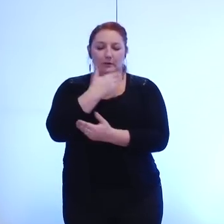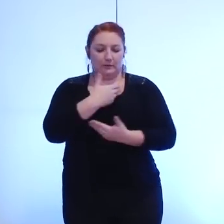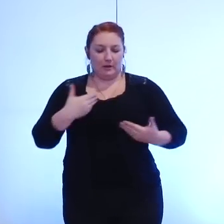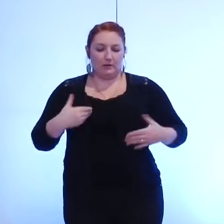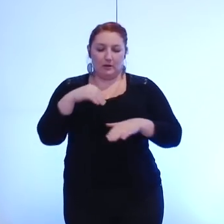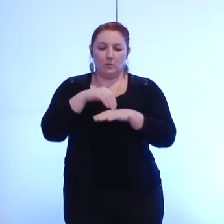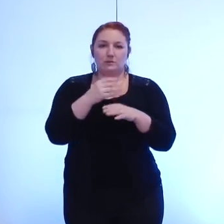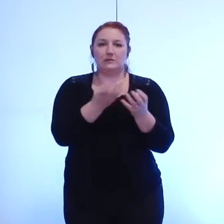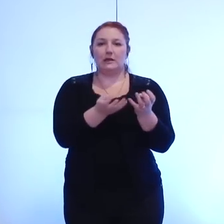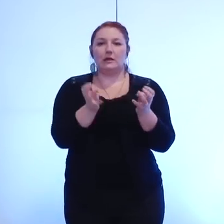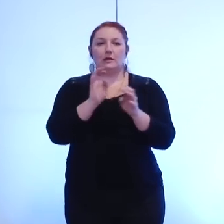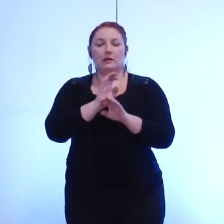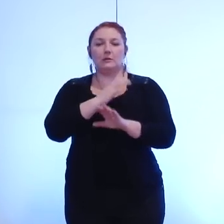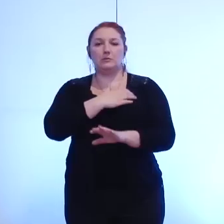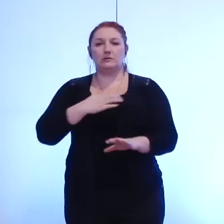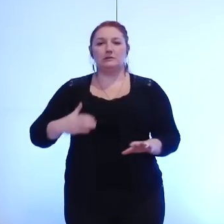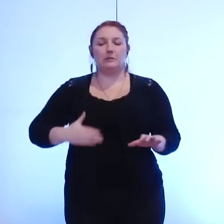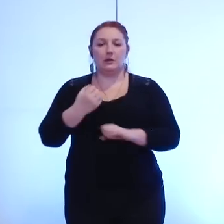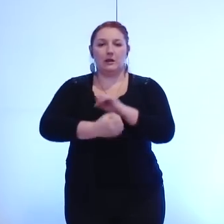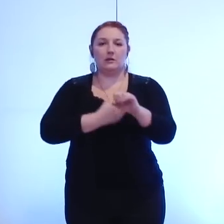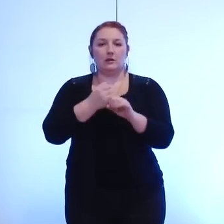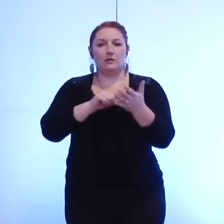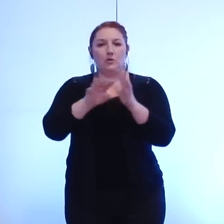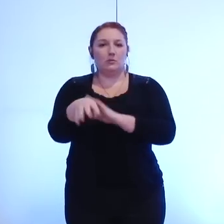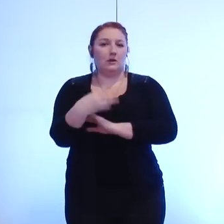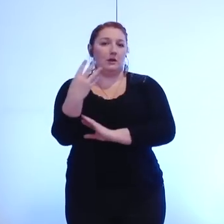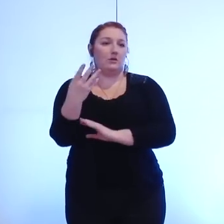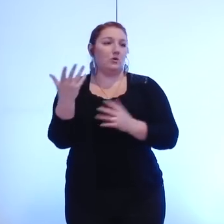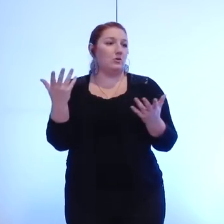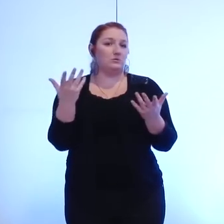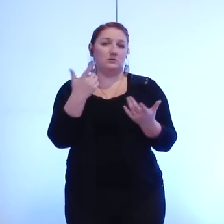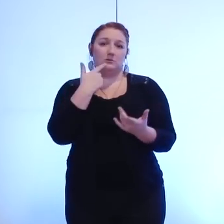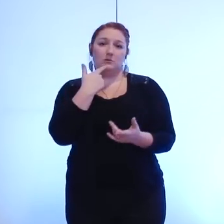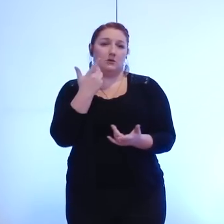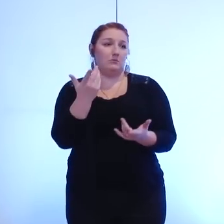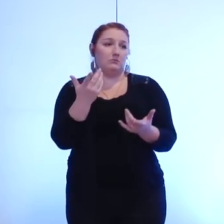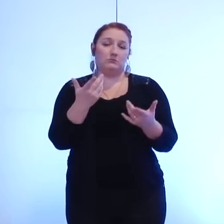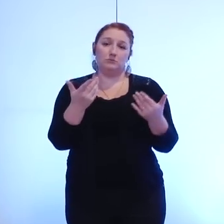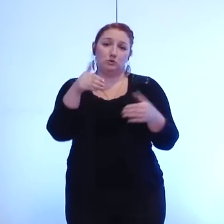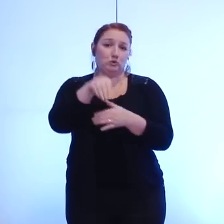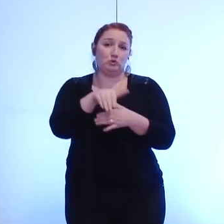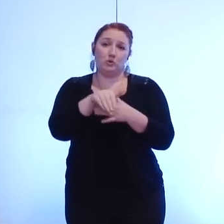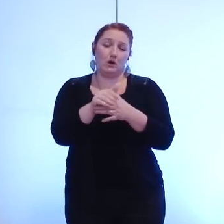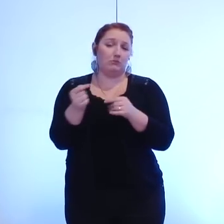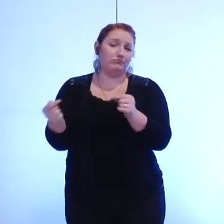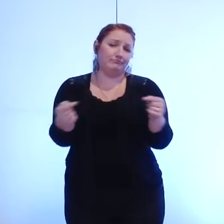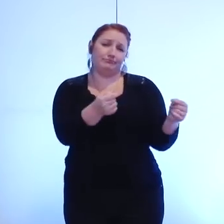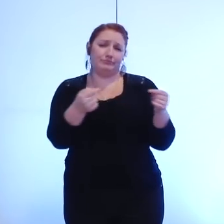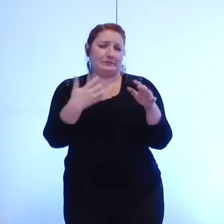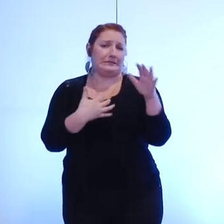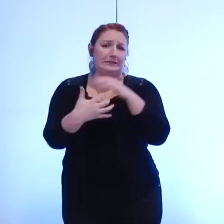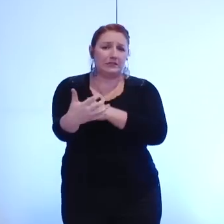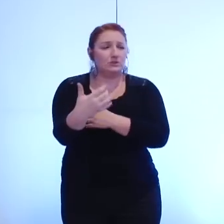parle de lui-même, nous allons prendre le temps d'échanger au sujet de la métropole